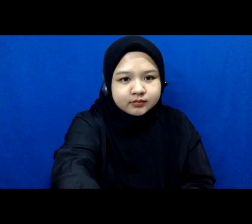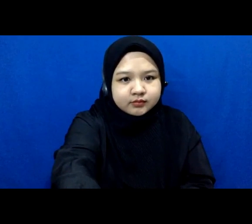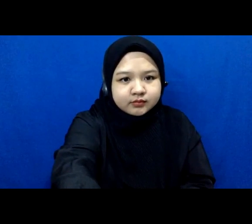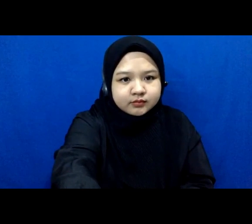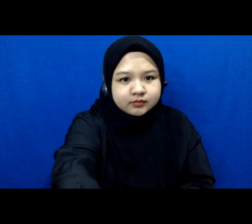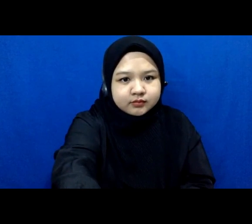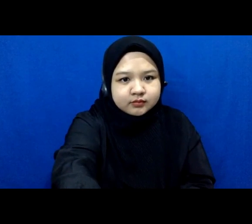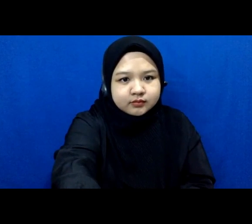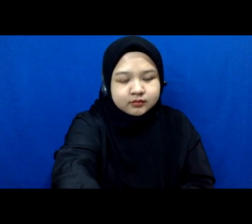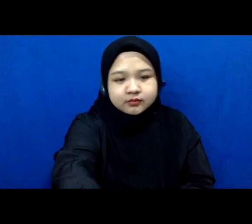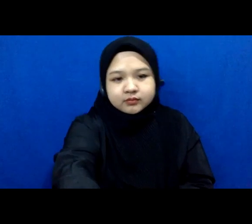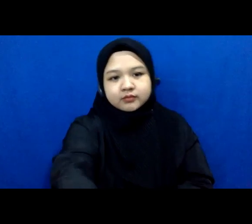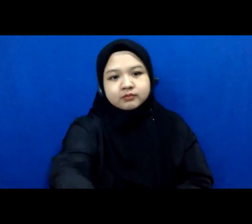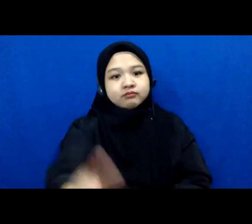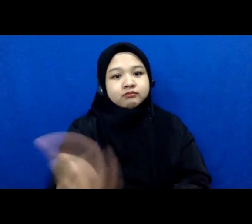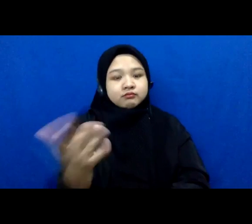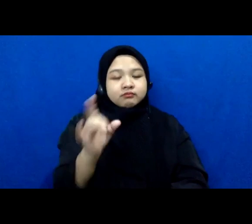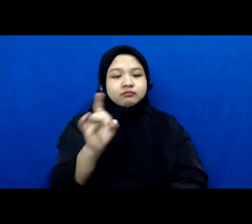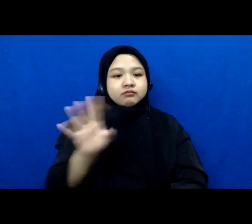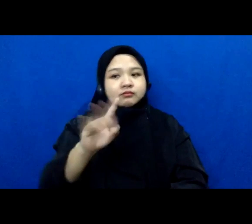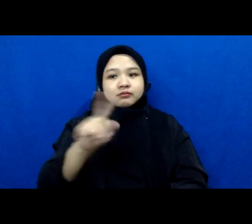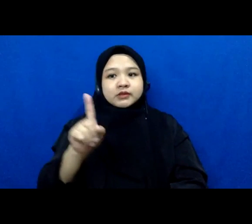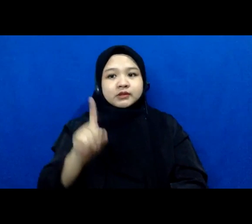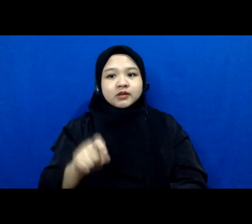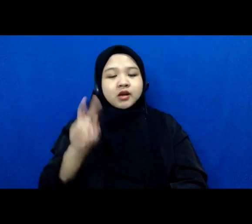ada lagi gak pertanyaannya teman-teman